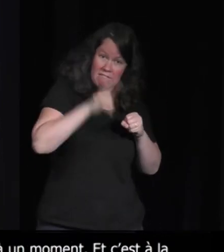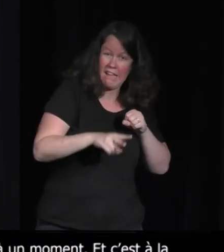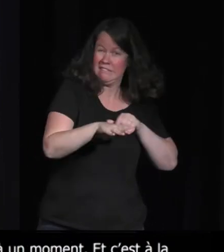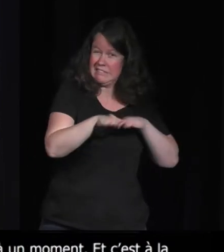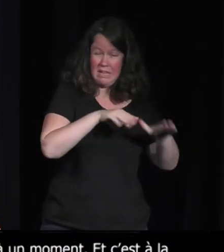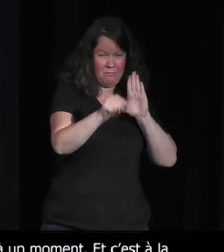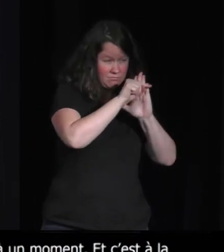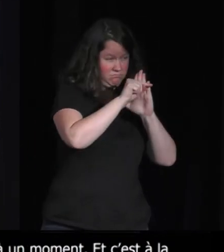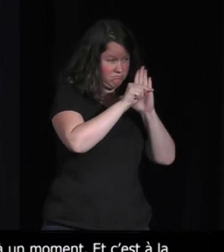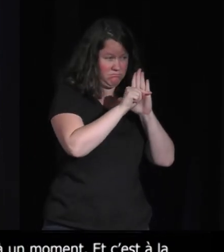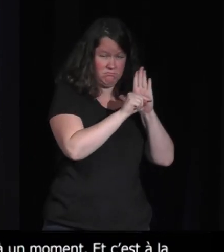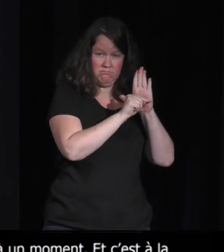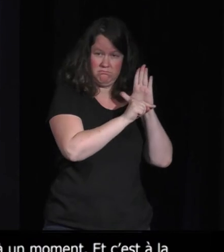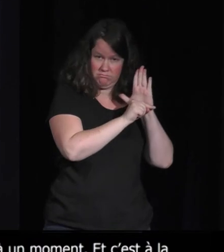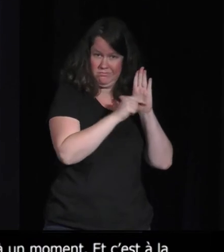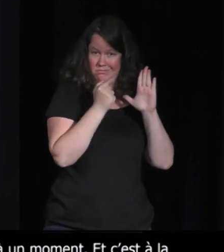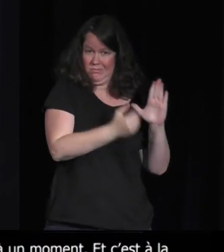Mais puisque c'est un système,